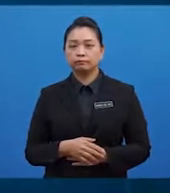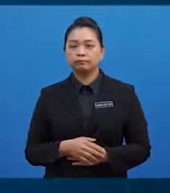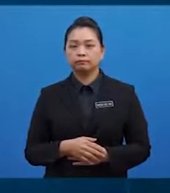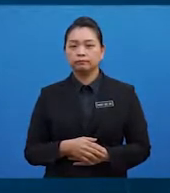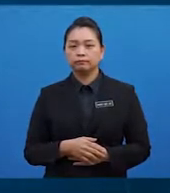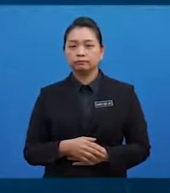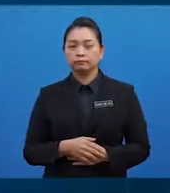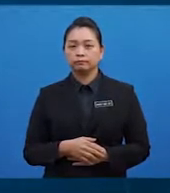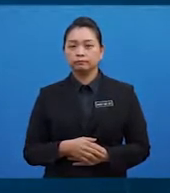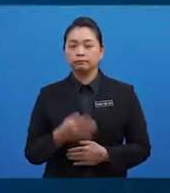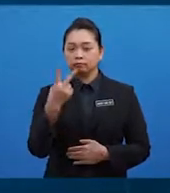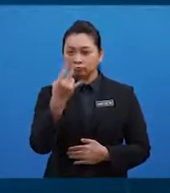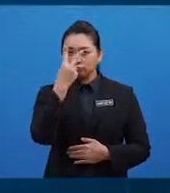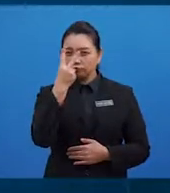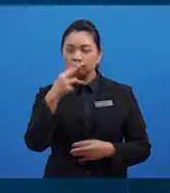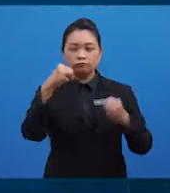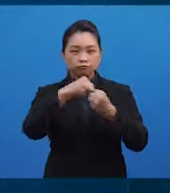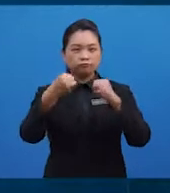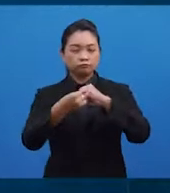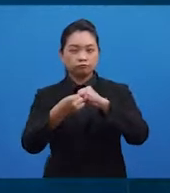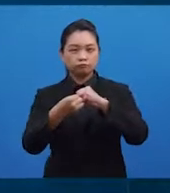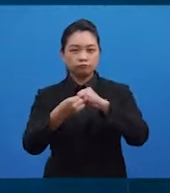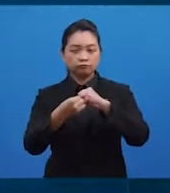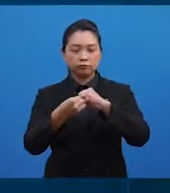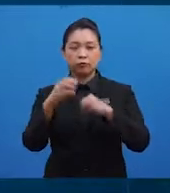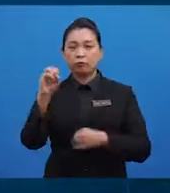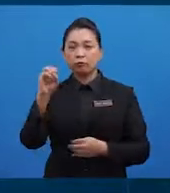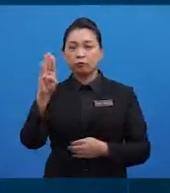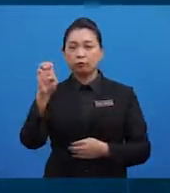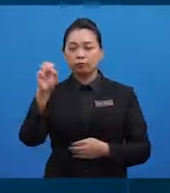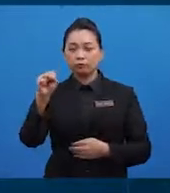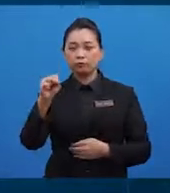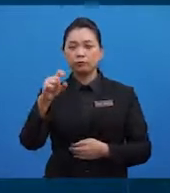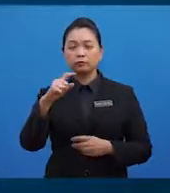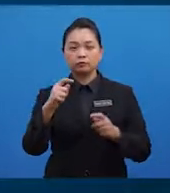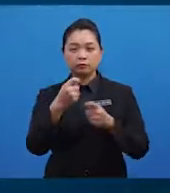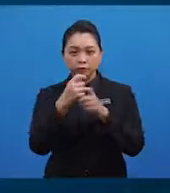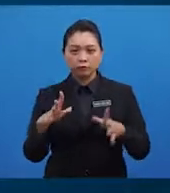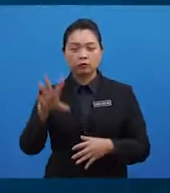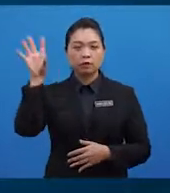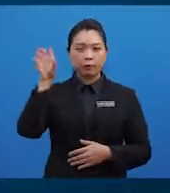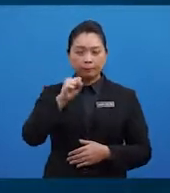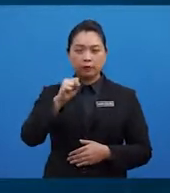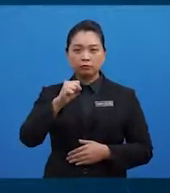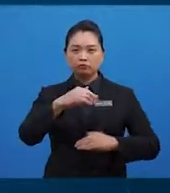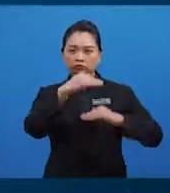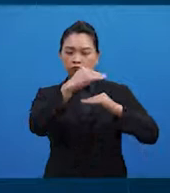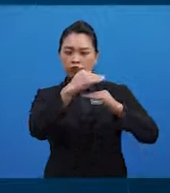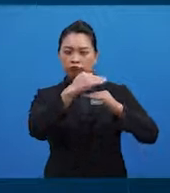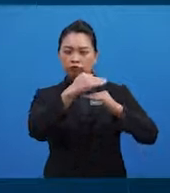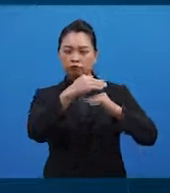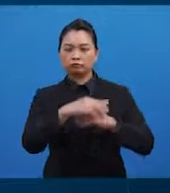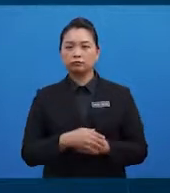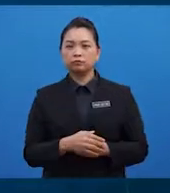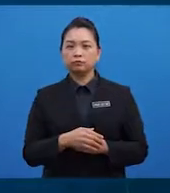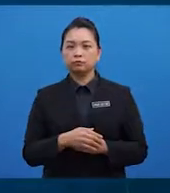kritikalnya permasalahan ini berikutan obesiti telah mencapai peringkat epidemik secara global.